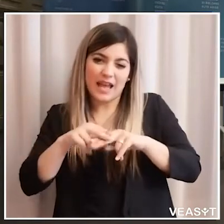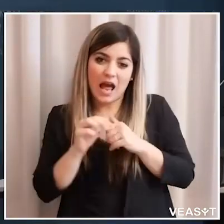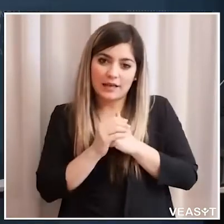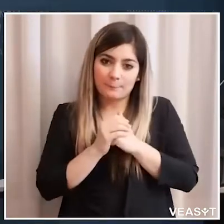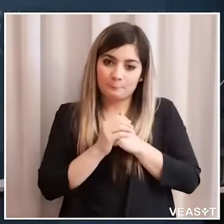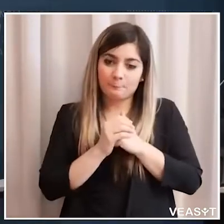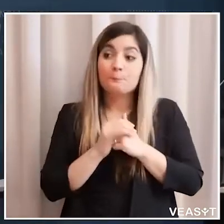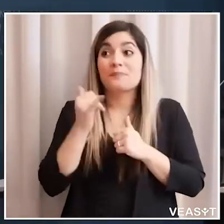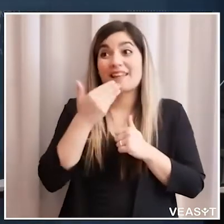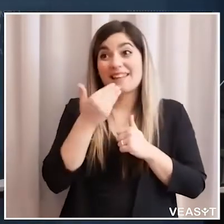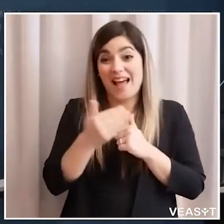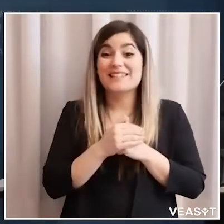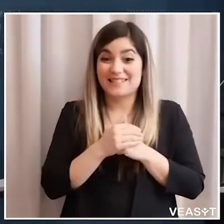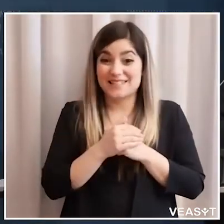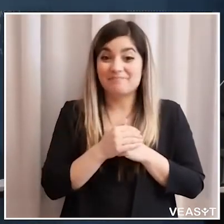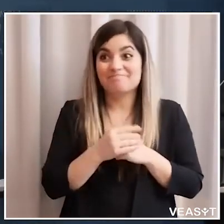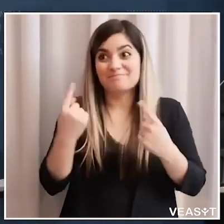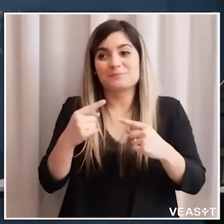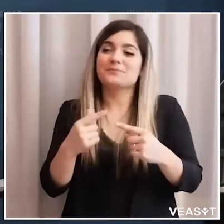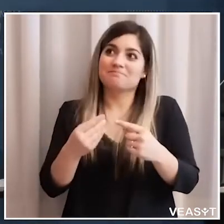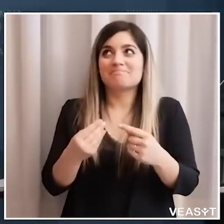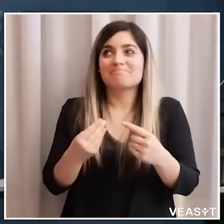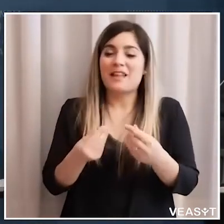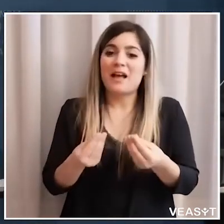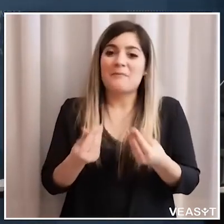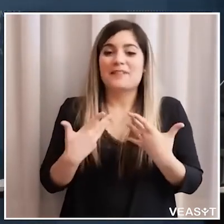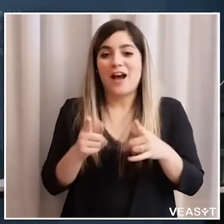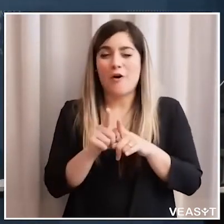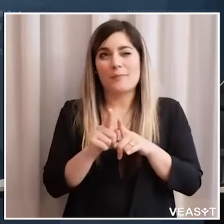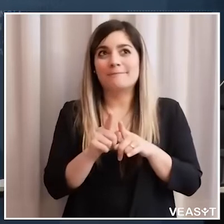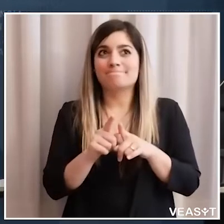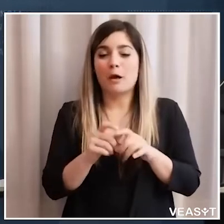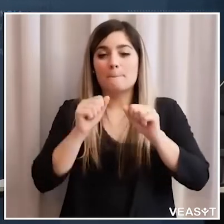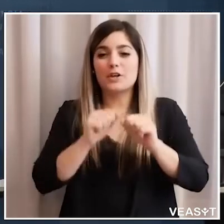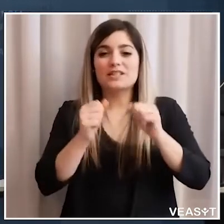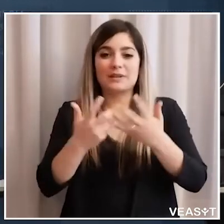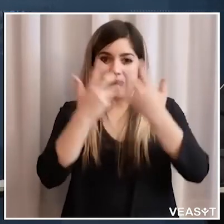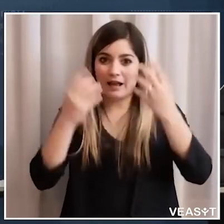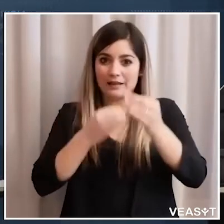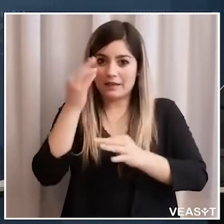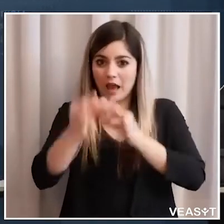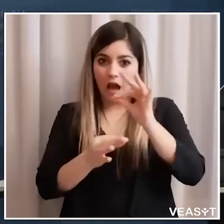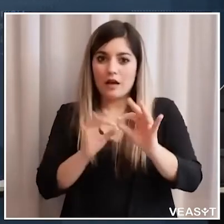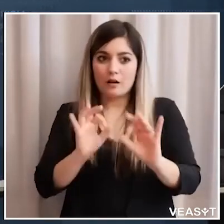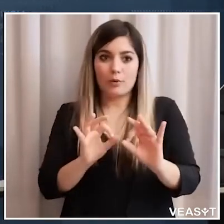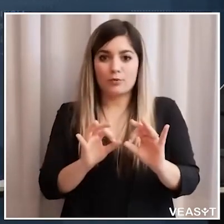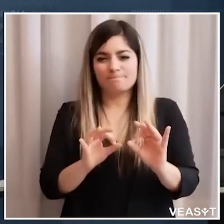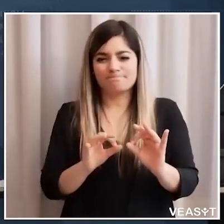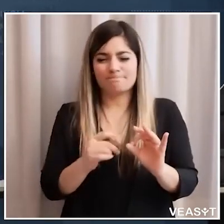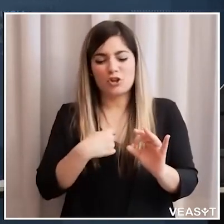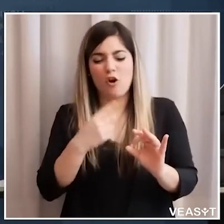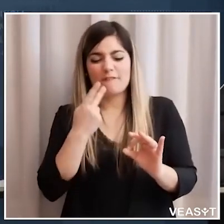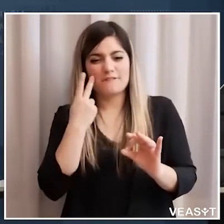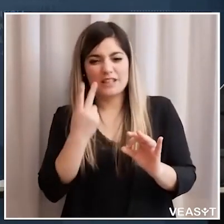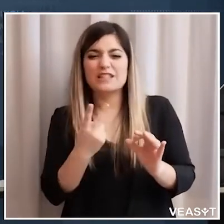sì io ringrazio per questa domanda che mi permette di fare anche un po' di chiarezza rispetto a qualche informazione che leggo soprattutto